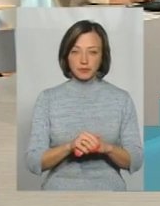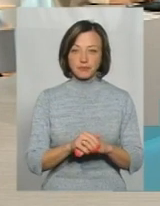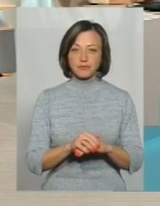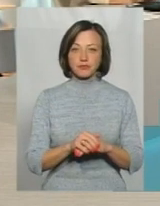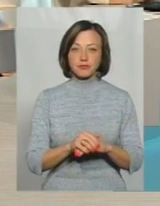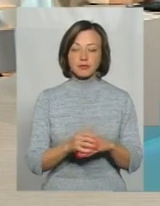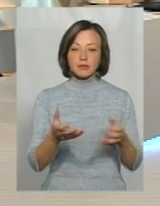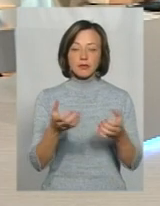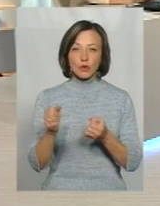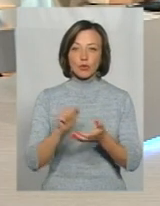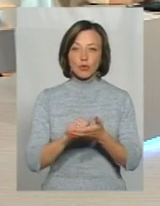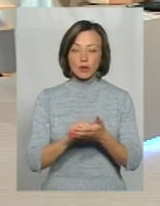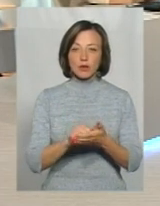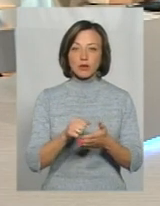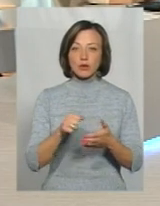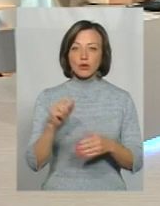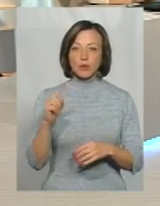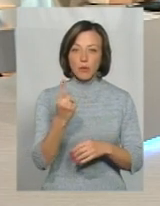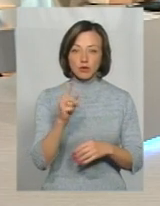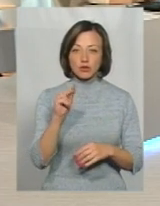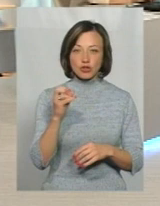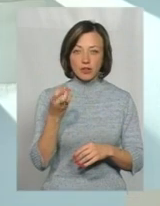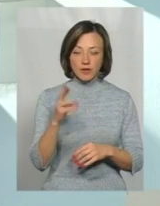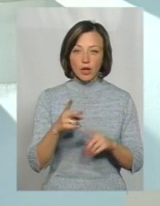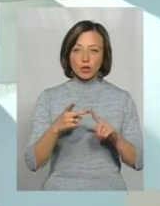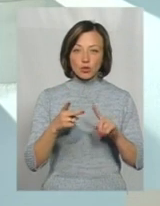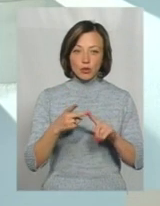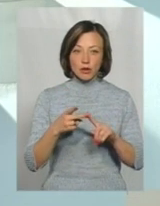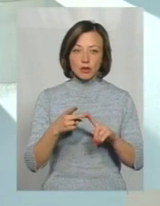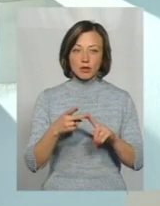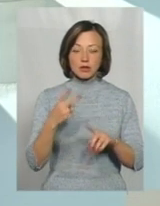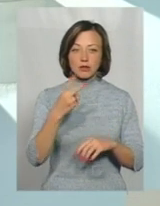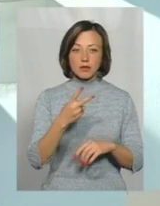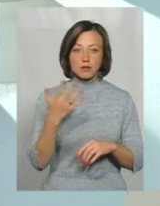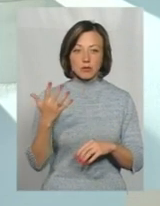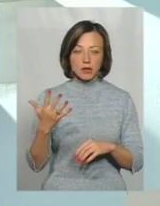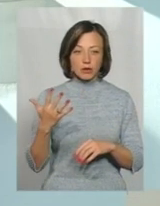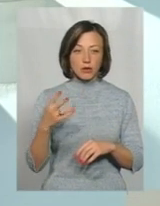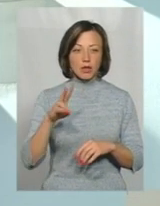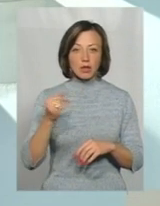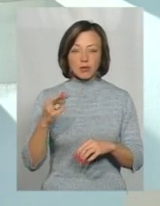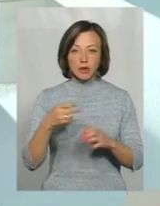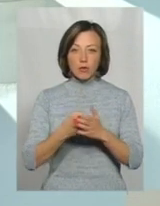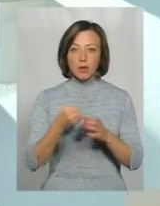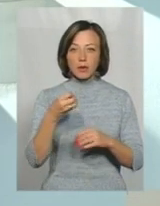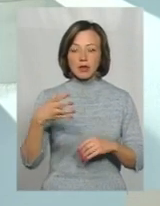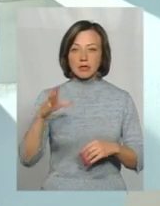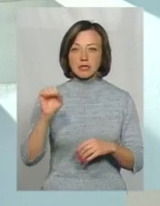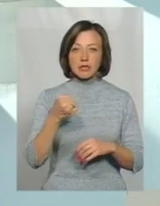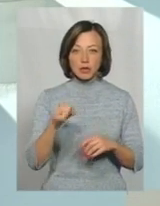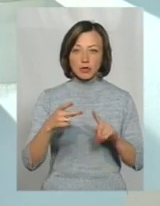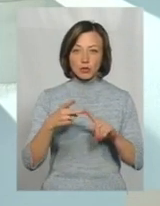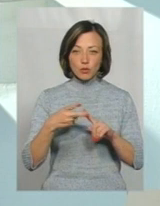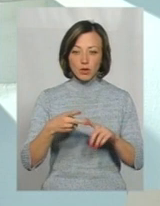Значить, прийом документів у них був перша хвиля до 1 червня, друга хвиля, значить, з 25 липня по 15 серпня, це був друга